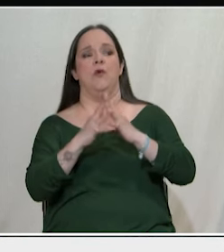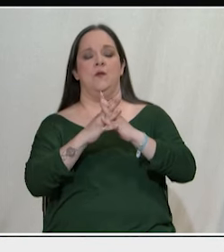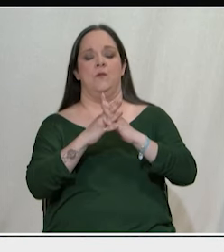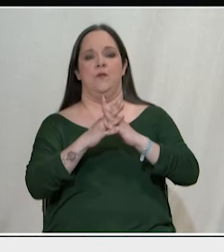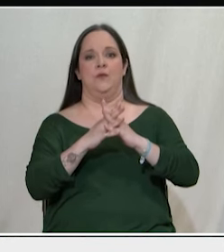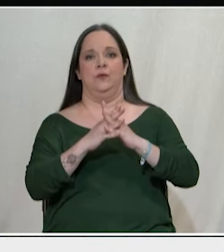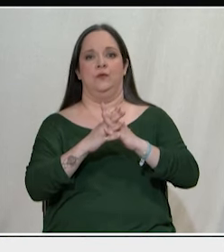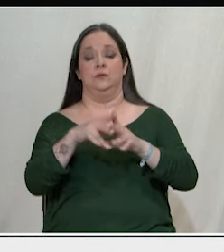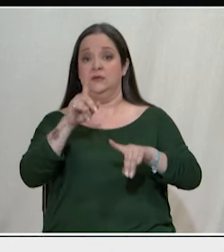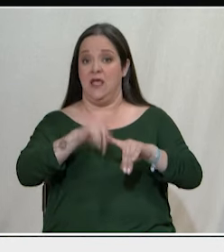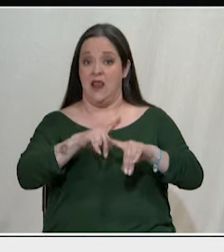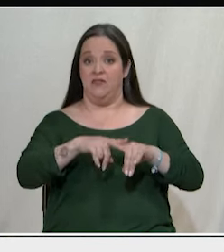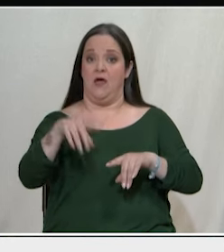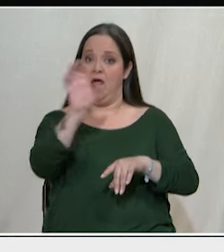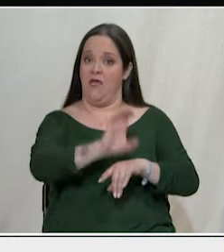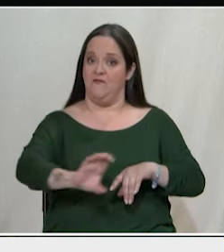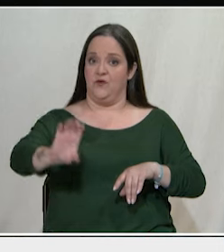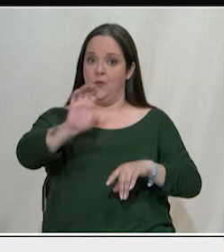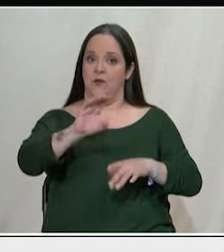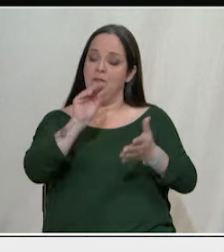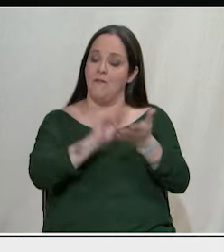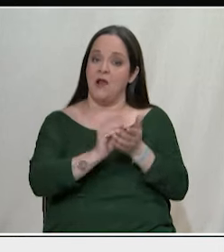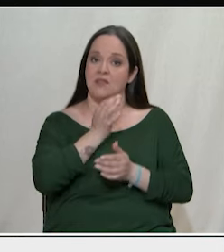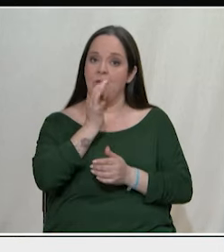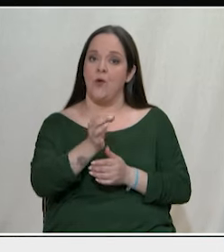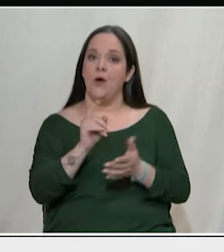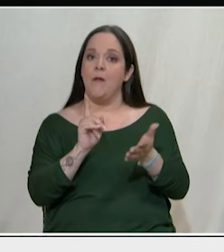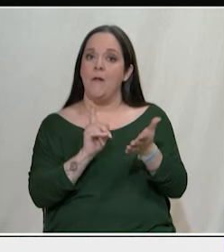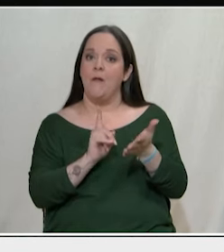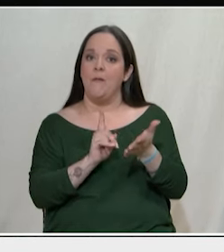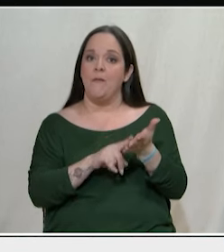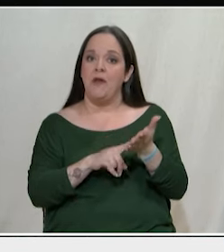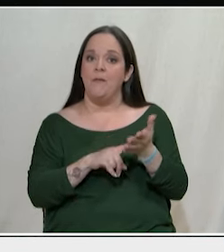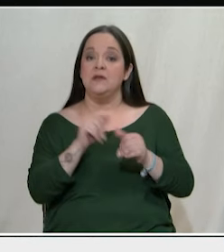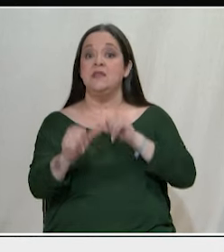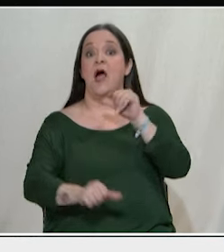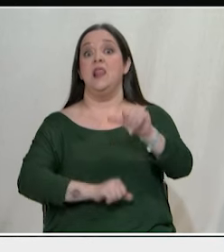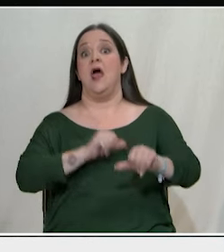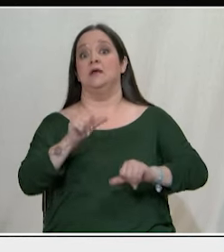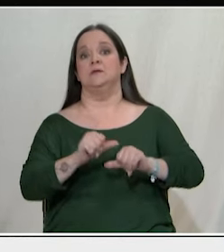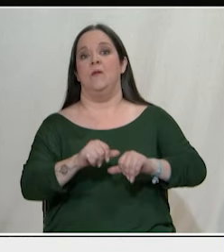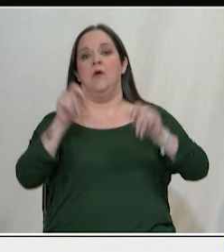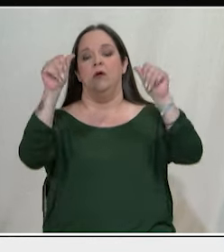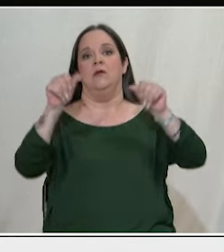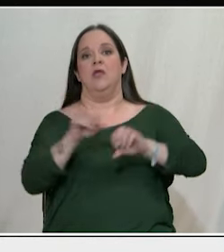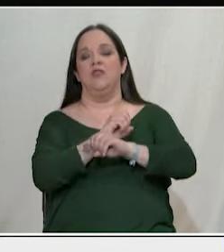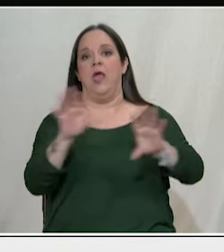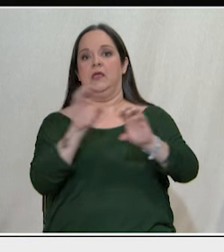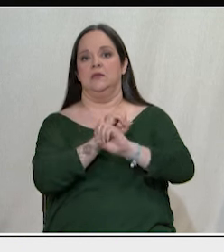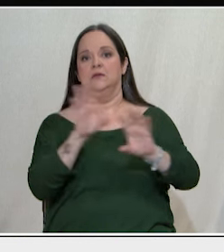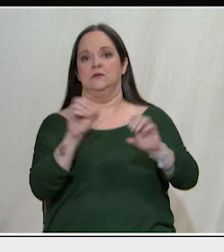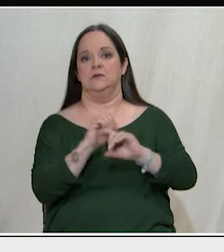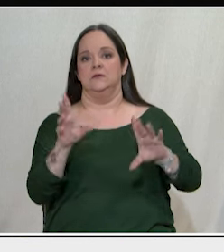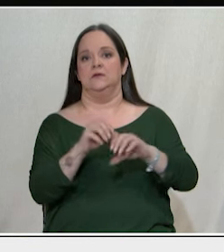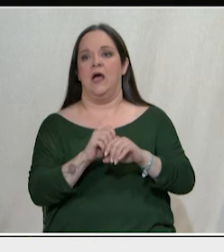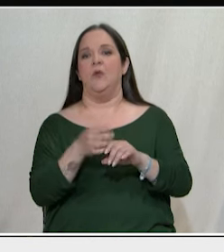και στην Ελλάδα, και στην Ευρώπη, ξαναλέω να ξεφύγει από το επίπεδο των πλατωνικών διακηρύξεων. Να ξεφύγει από το επίπεδο των